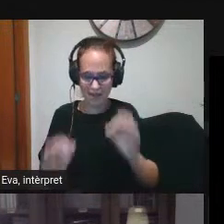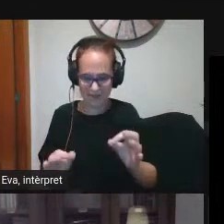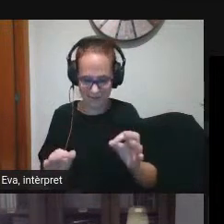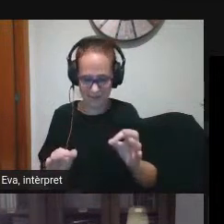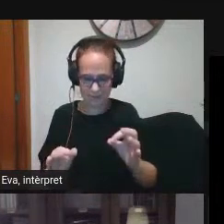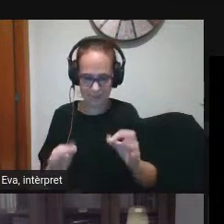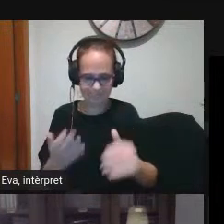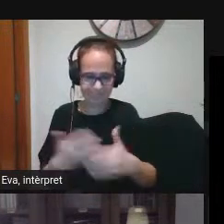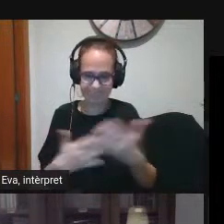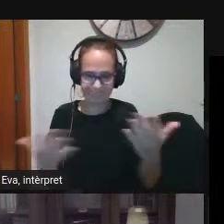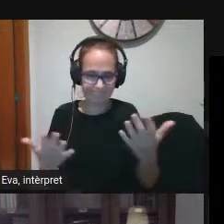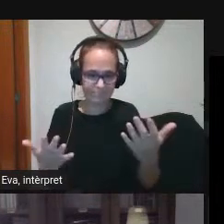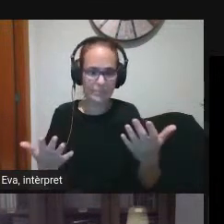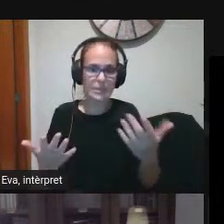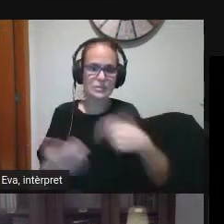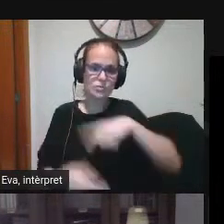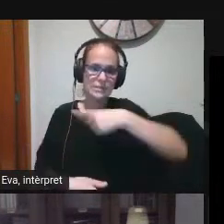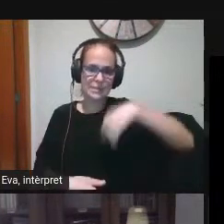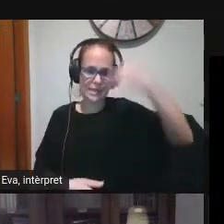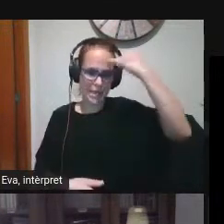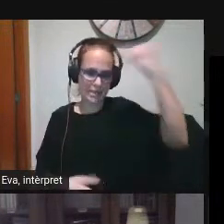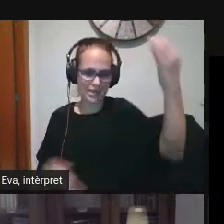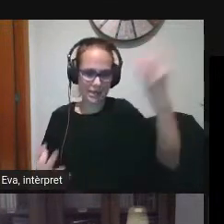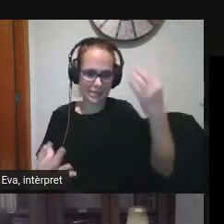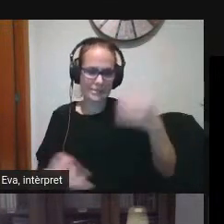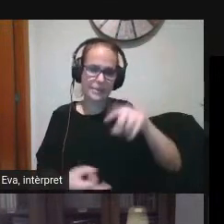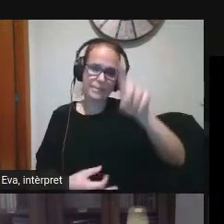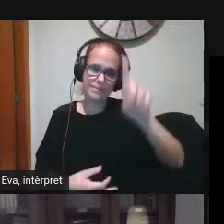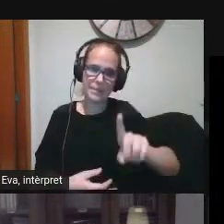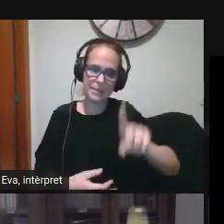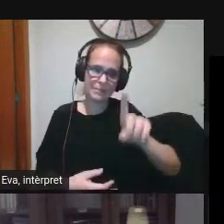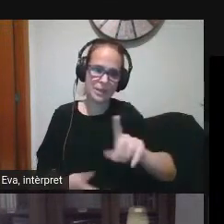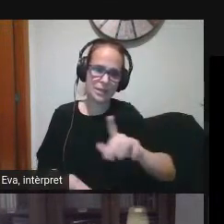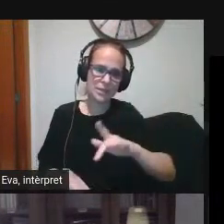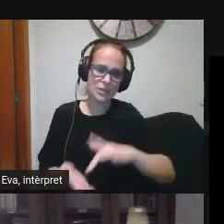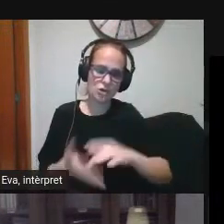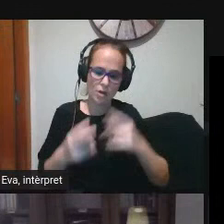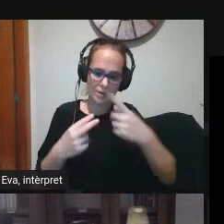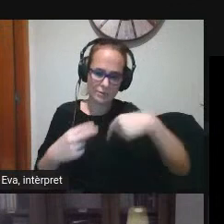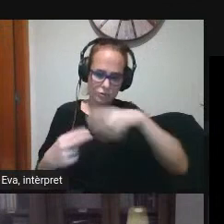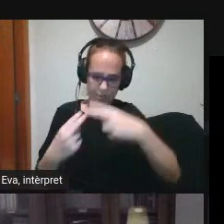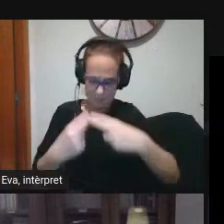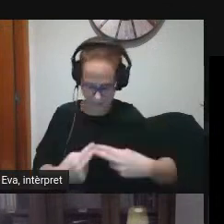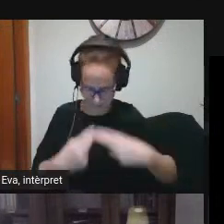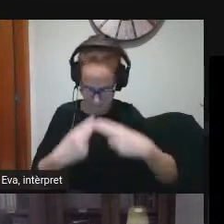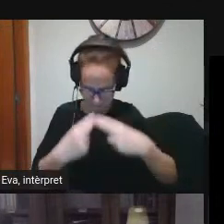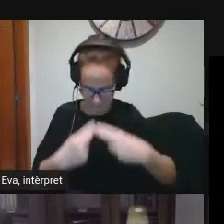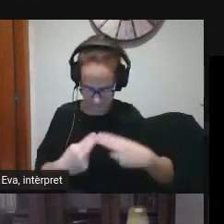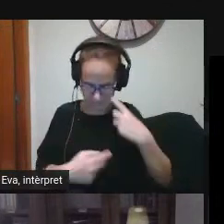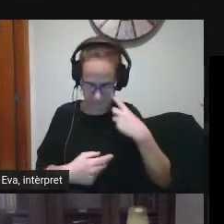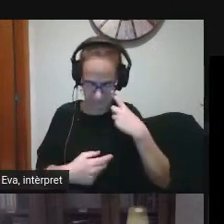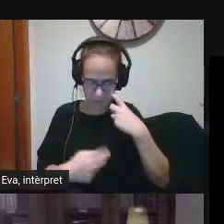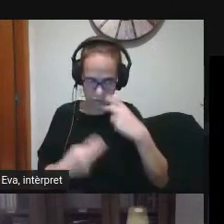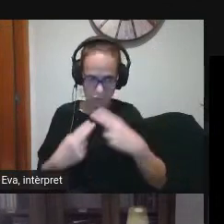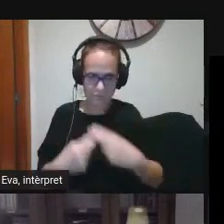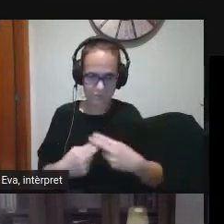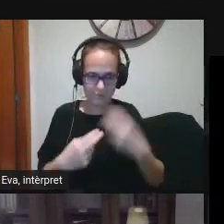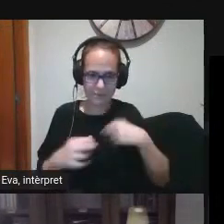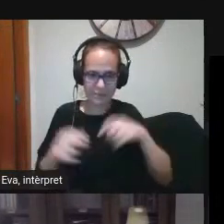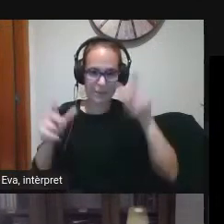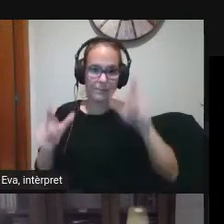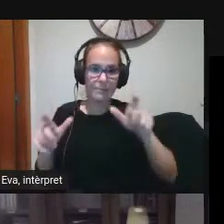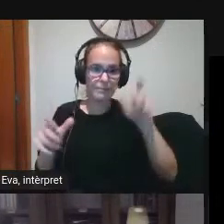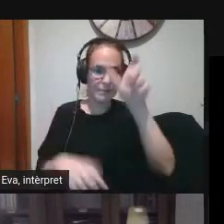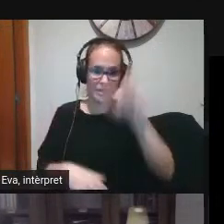idea és que en primer lloc cal que ens observem a nosaltres mateixos aquest personatge que s